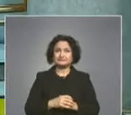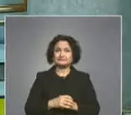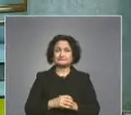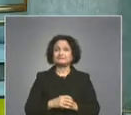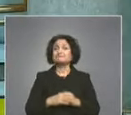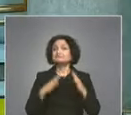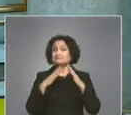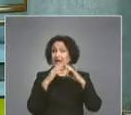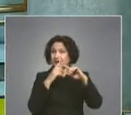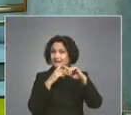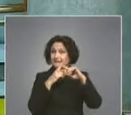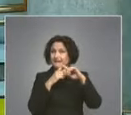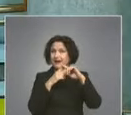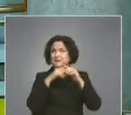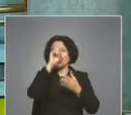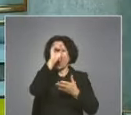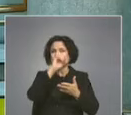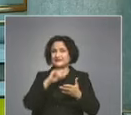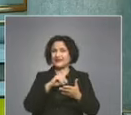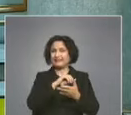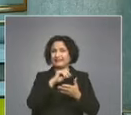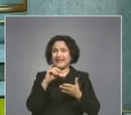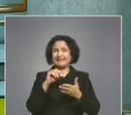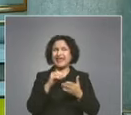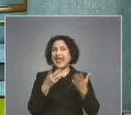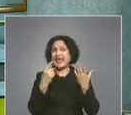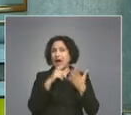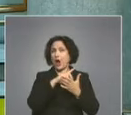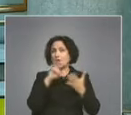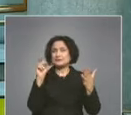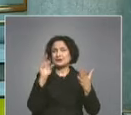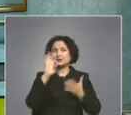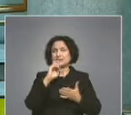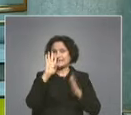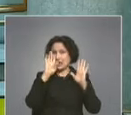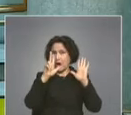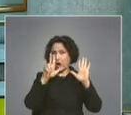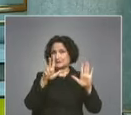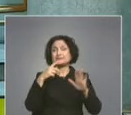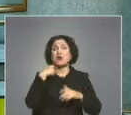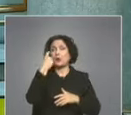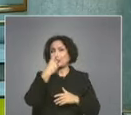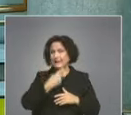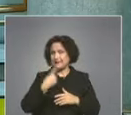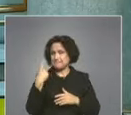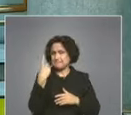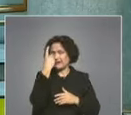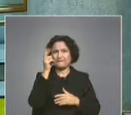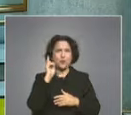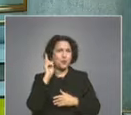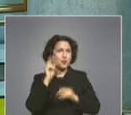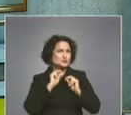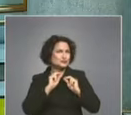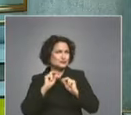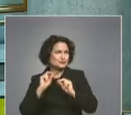Храмът осветен през 1848 година. Към него отваря врати българско училище с пръв учител Дякон